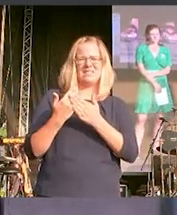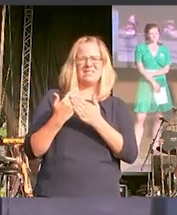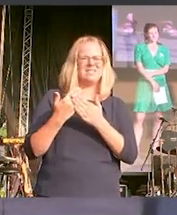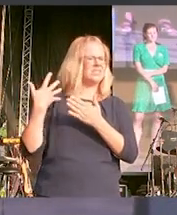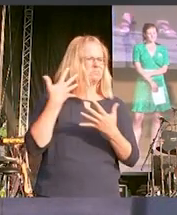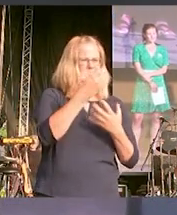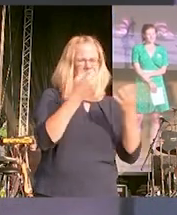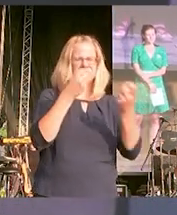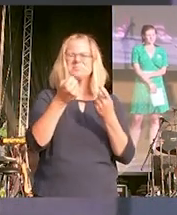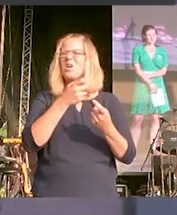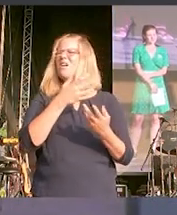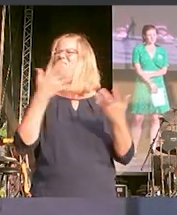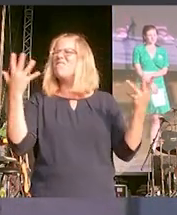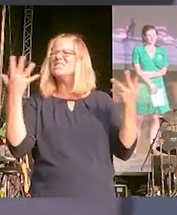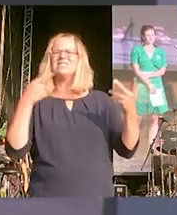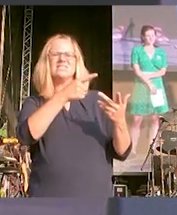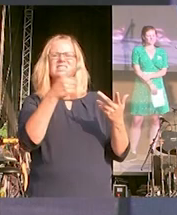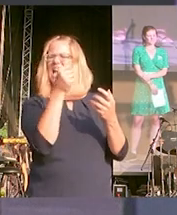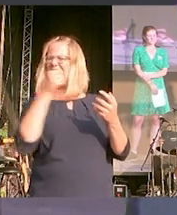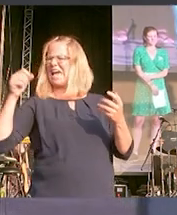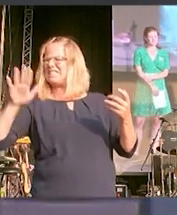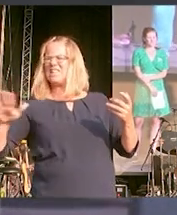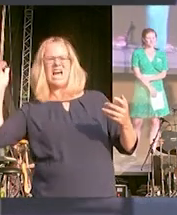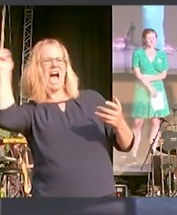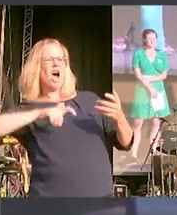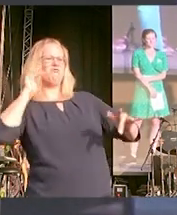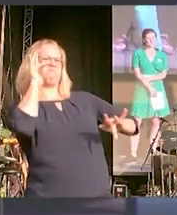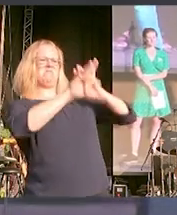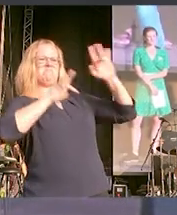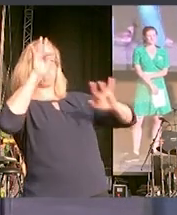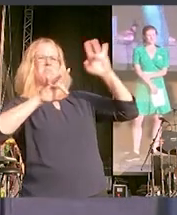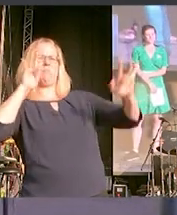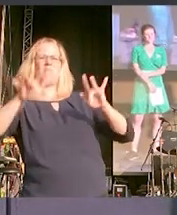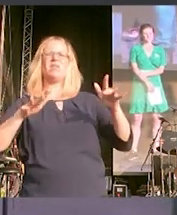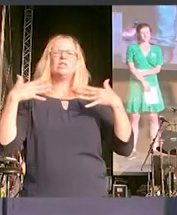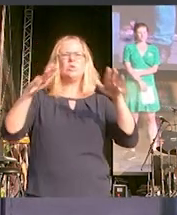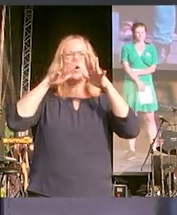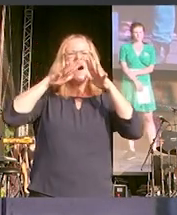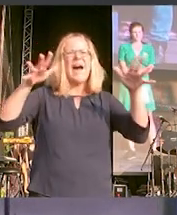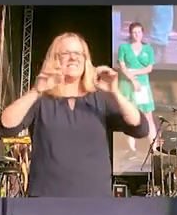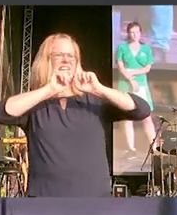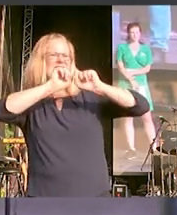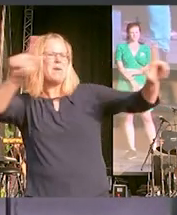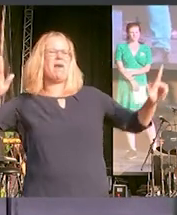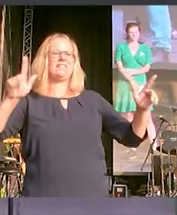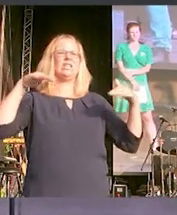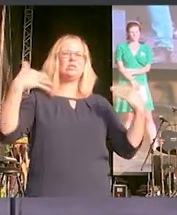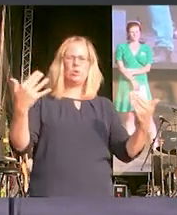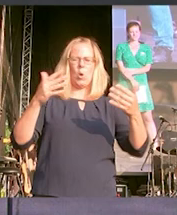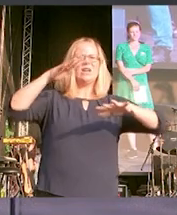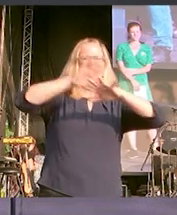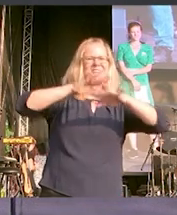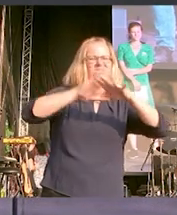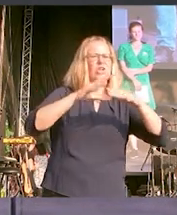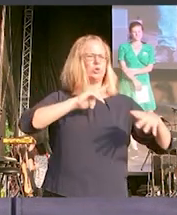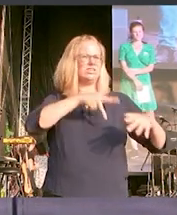mehr und mehr angefeindet werden aus der rechten Ecke. Es werden Hassmails verschickt, sie werden in sozialen Netzwerken angefeindet. Wir müssen sehen, dass